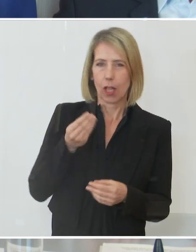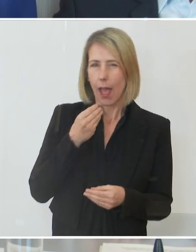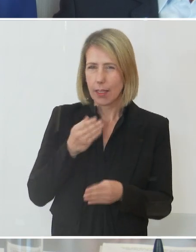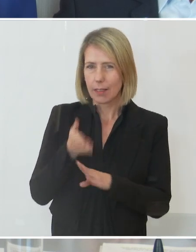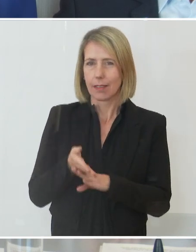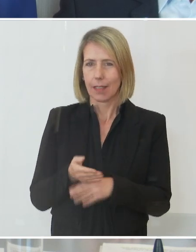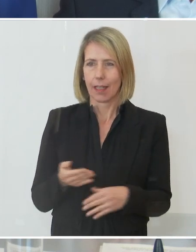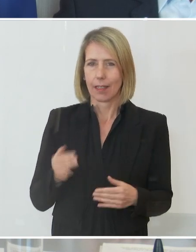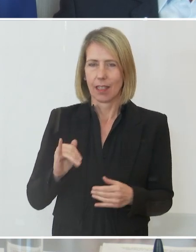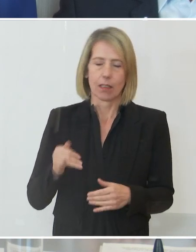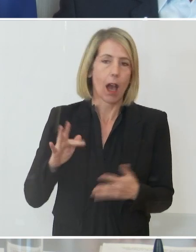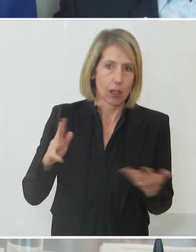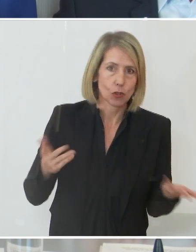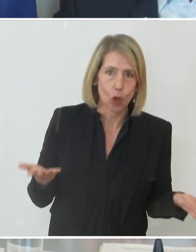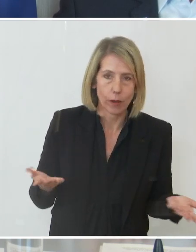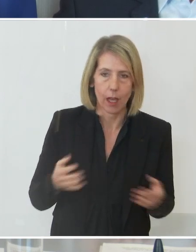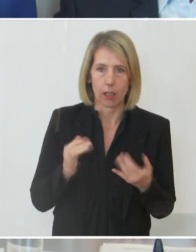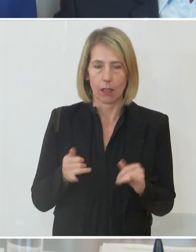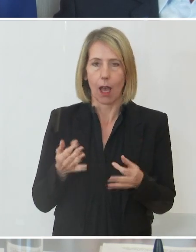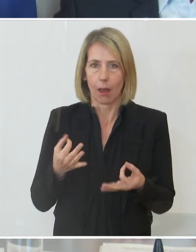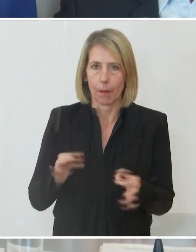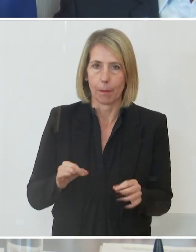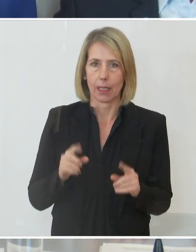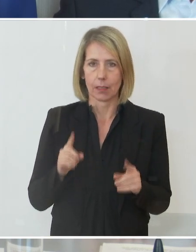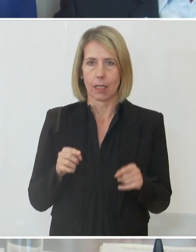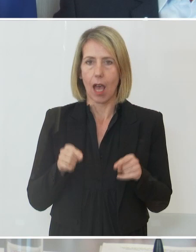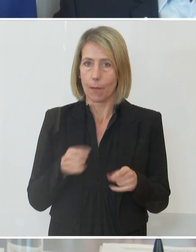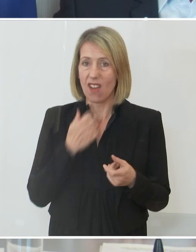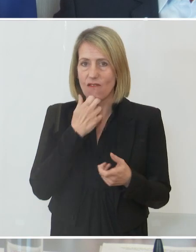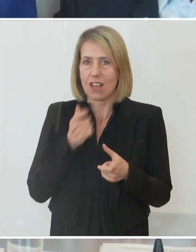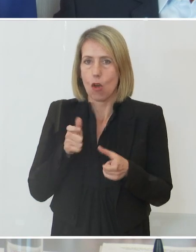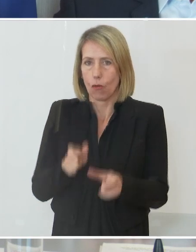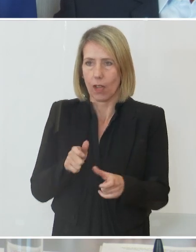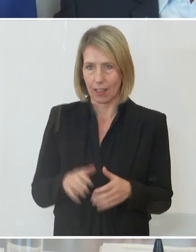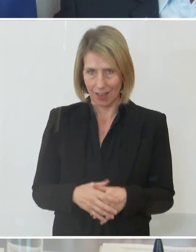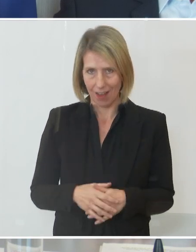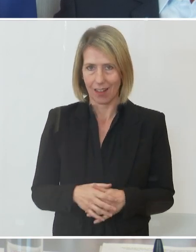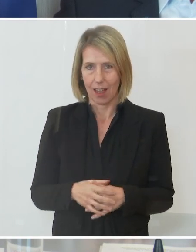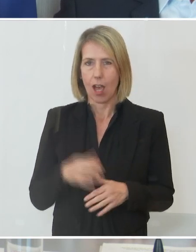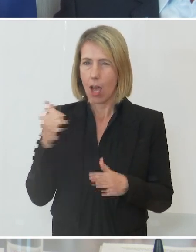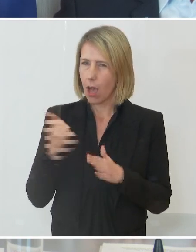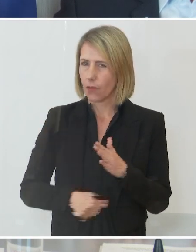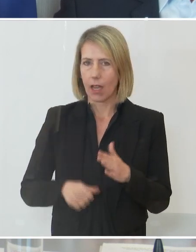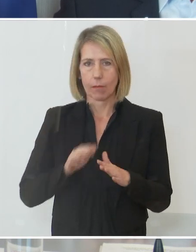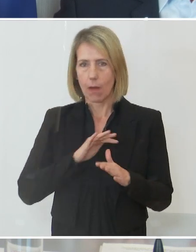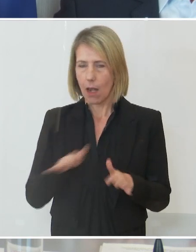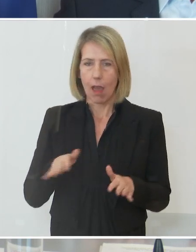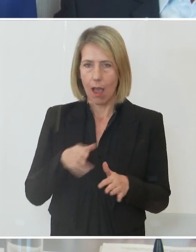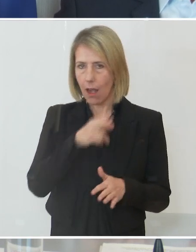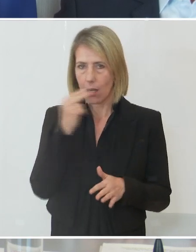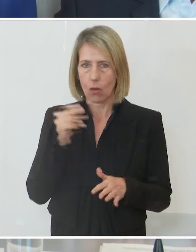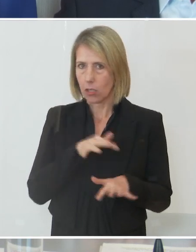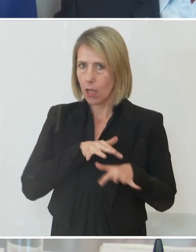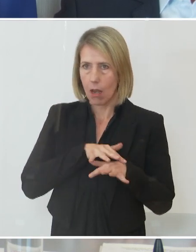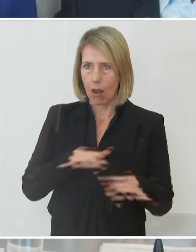das ist schöner und besser, aber das ist genau das, was wir verhindern wollen, dass es eine Konzentration, insbesondere